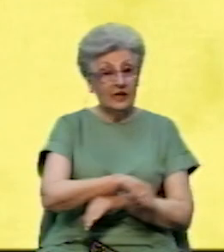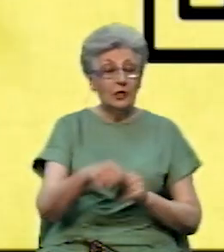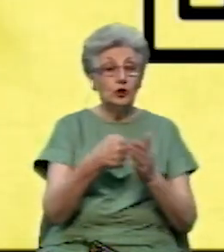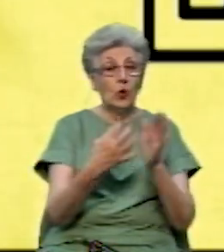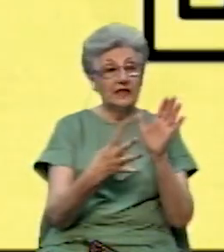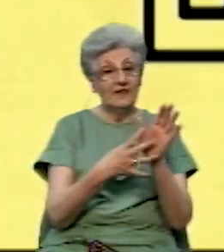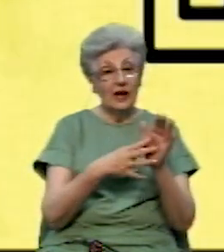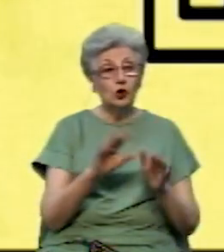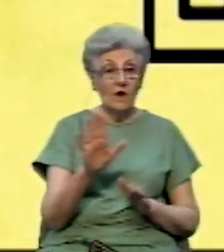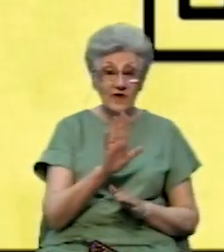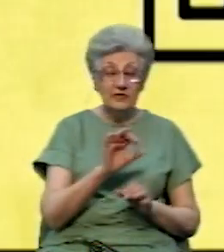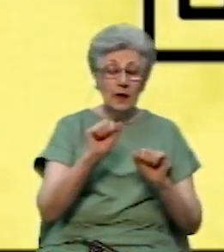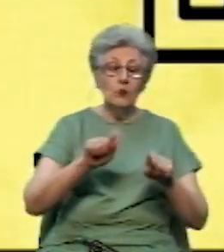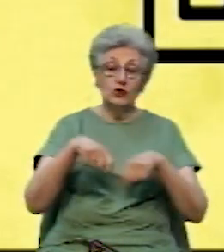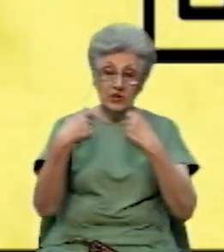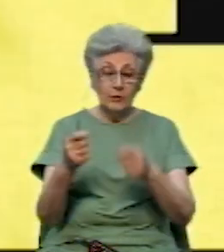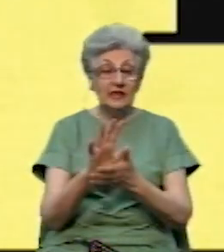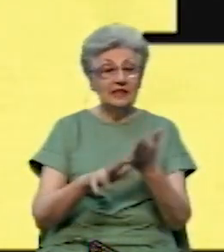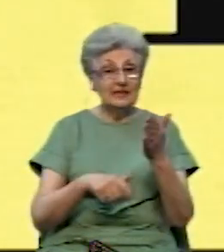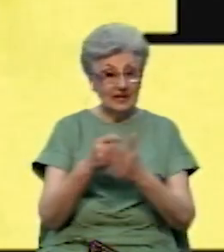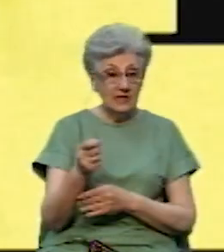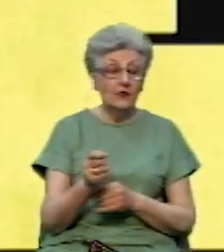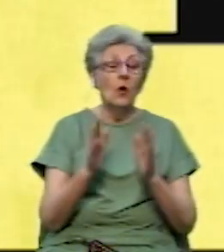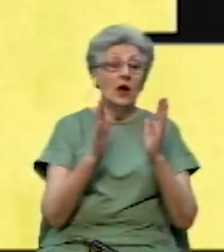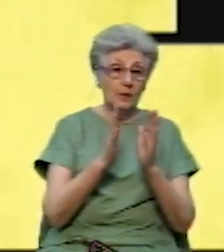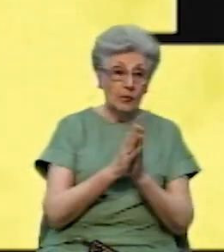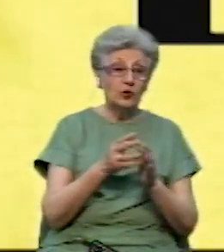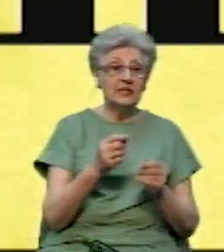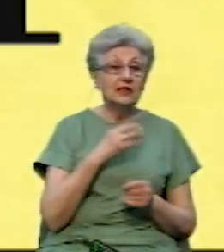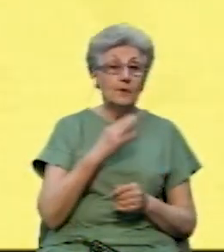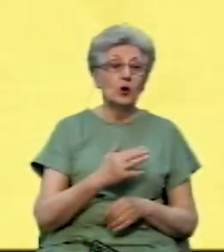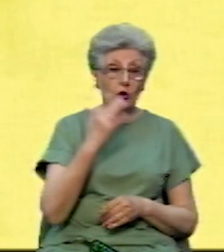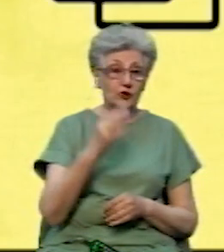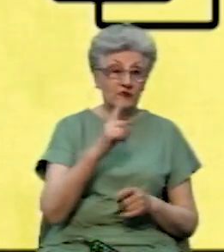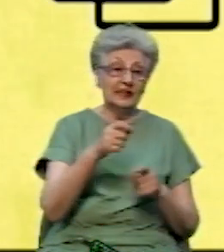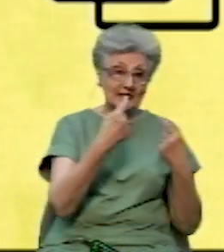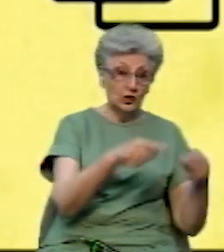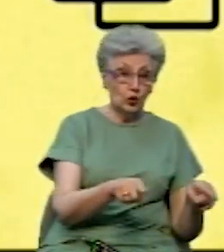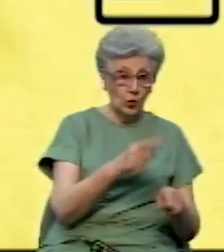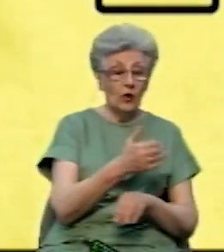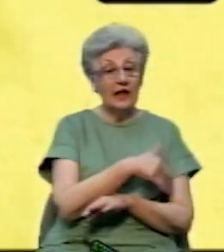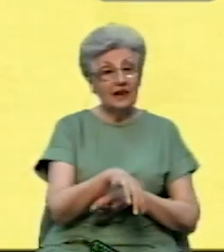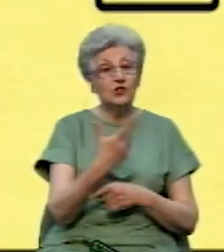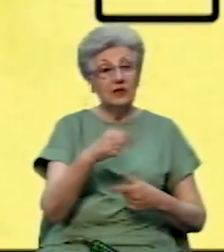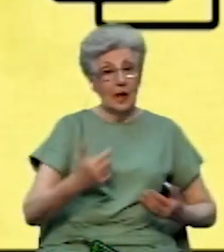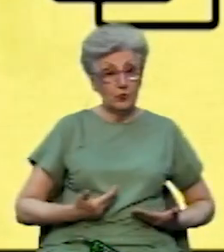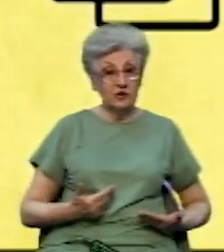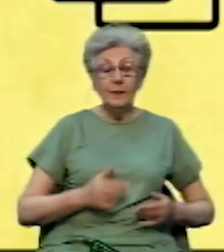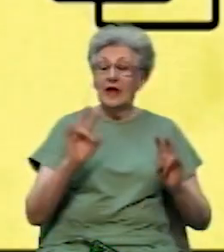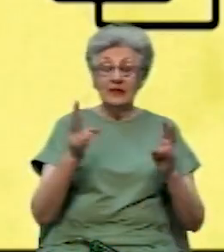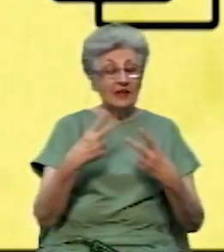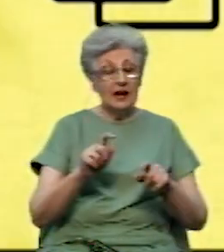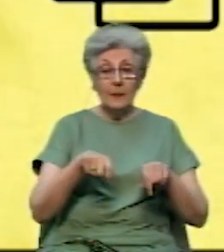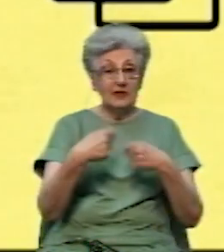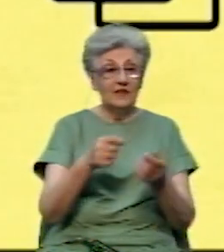заяву до Державного реєстру виборців та голосувати за адресою, за якою ви проживаєте, а не прописані. Для цього не потрібно подавати документи, що